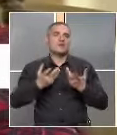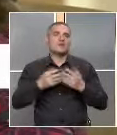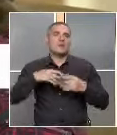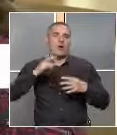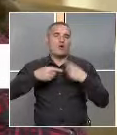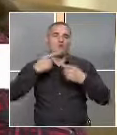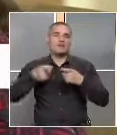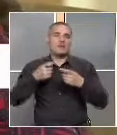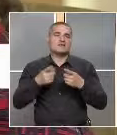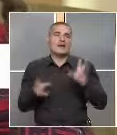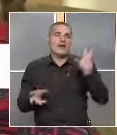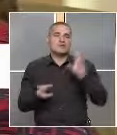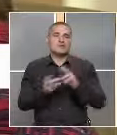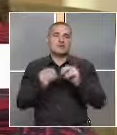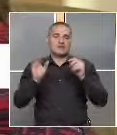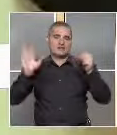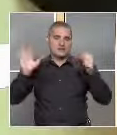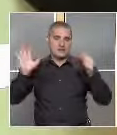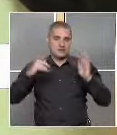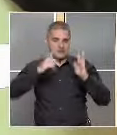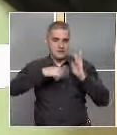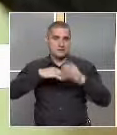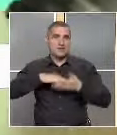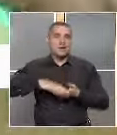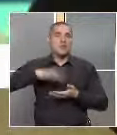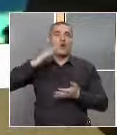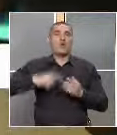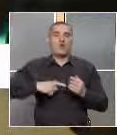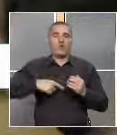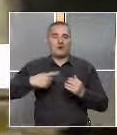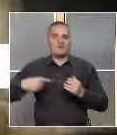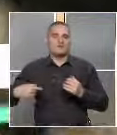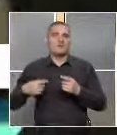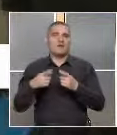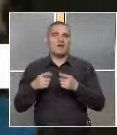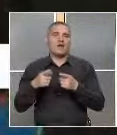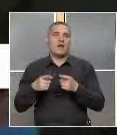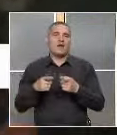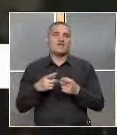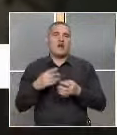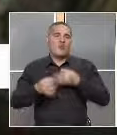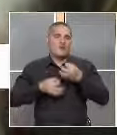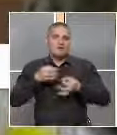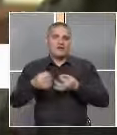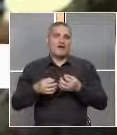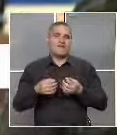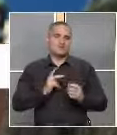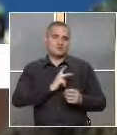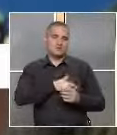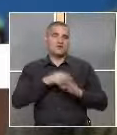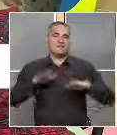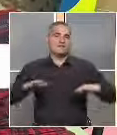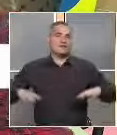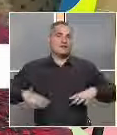резултатите за тия 6 месеца, че те много развиваме техния модел да обясняват, да социализират. Детската градина